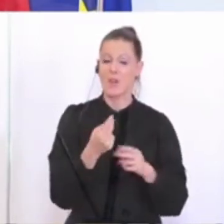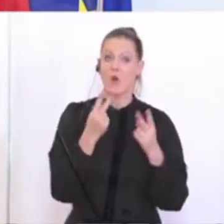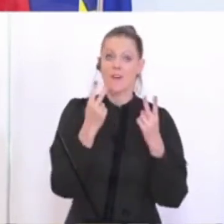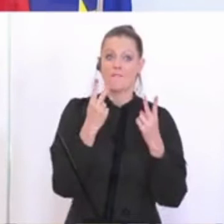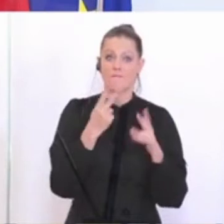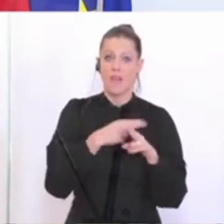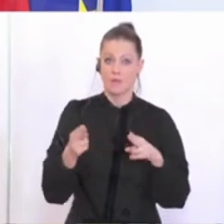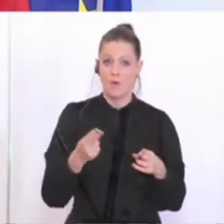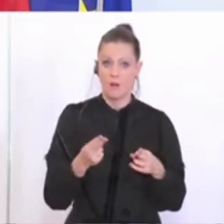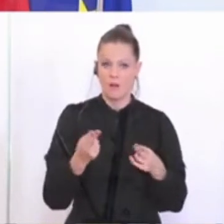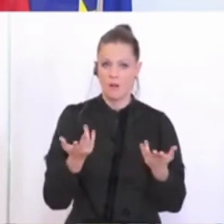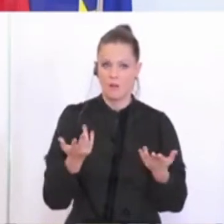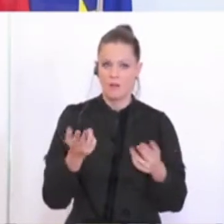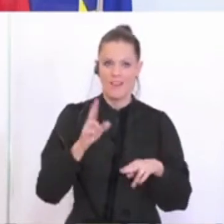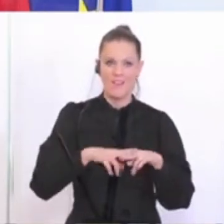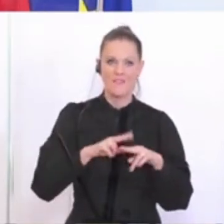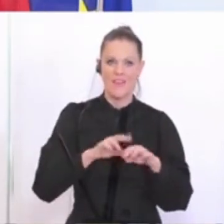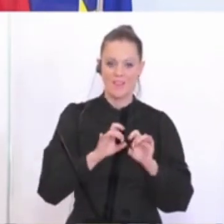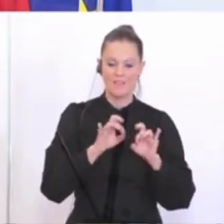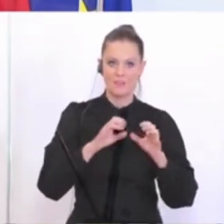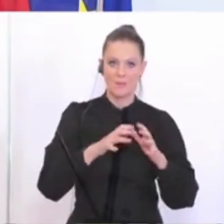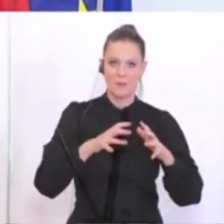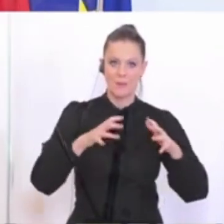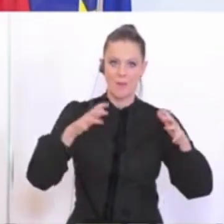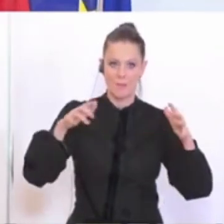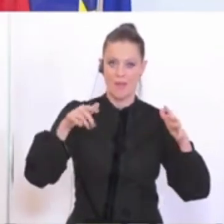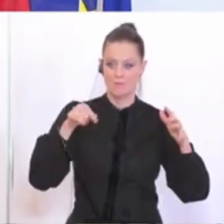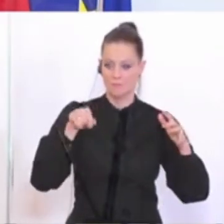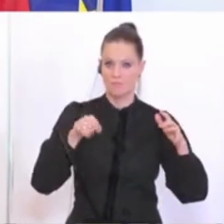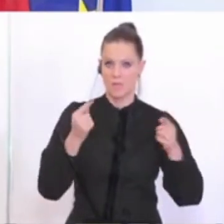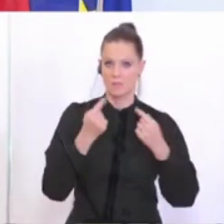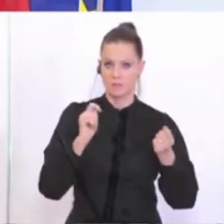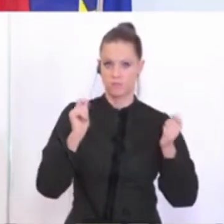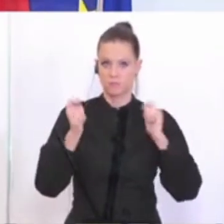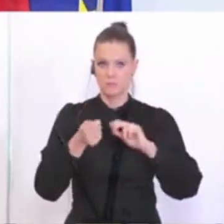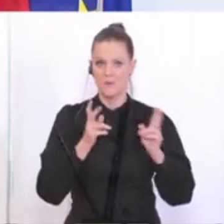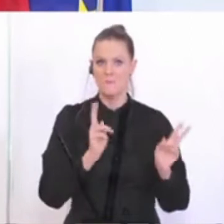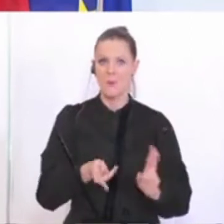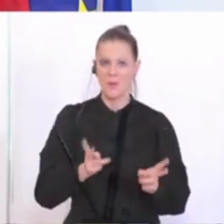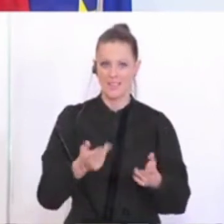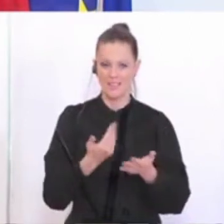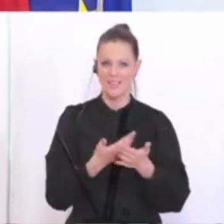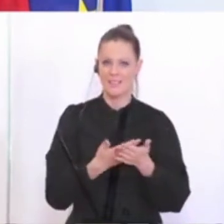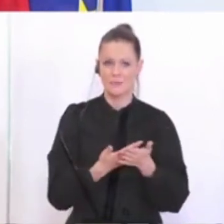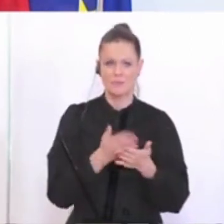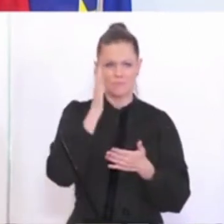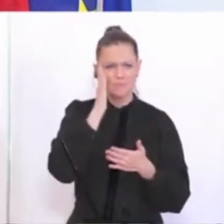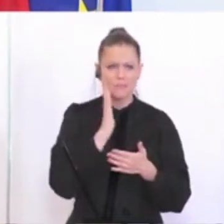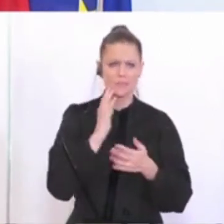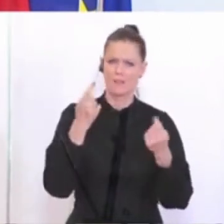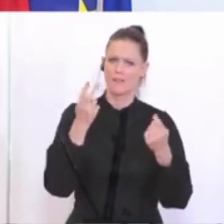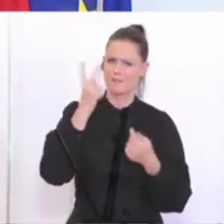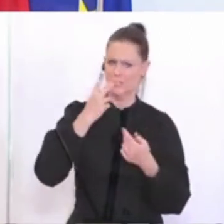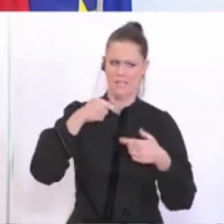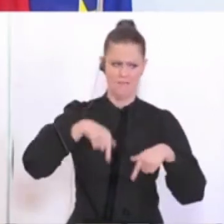dramatisch ändern, wenn die Infektionskurve wieder nach oben steigen sollte. Daher bitte nochmals mein Appell für Verständnis für all die Maßnahmen, die wir gemeinsam